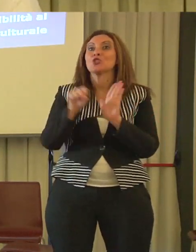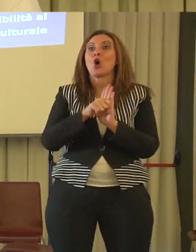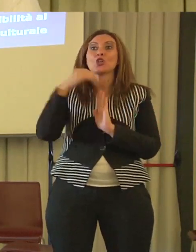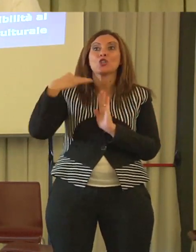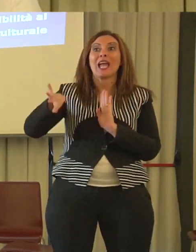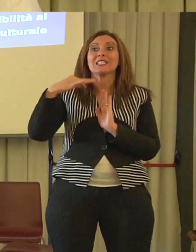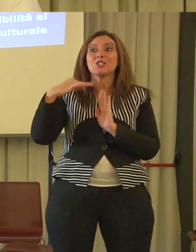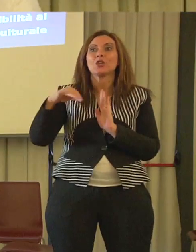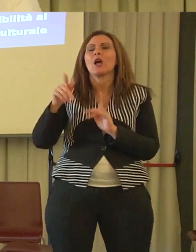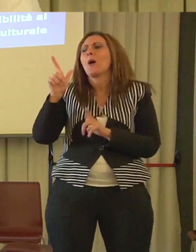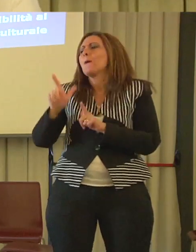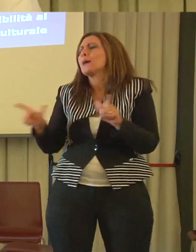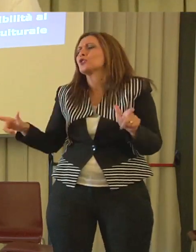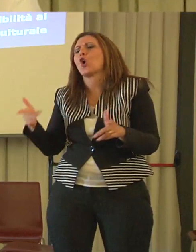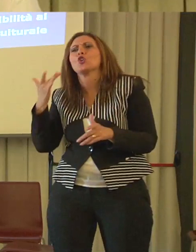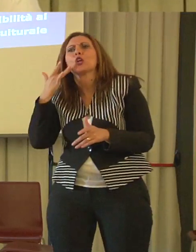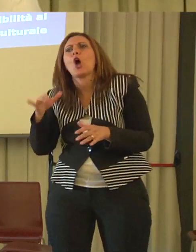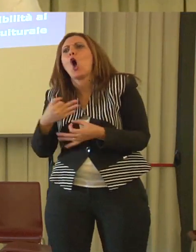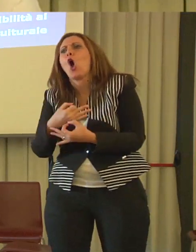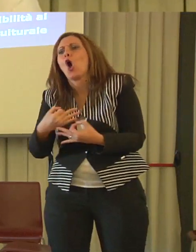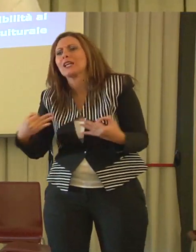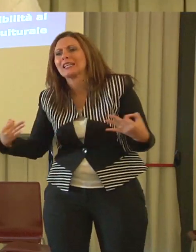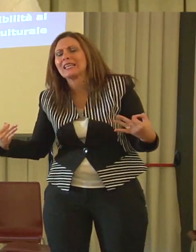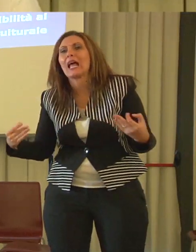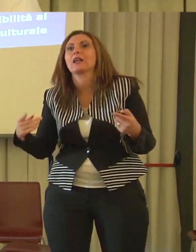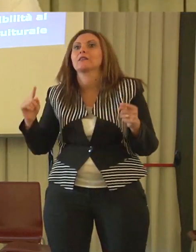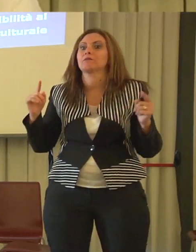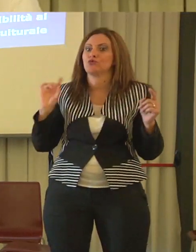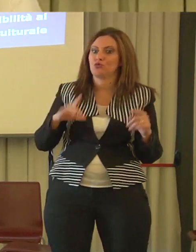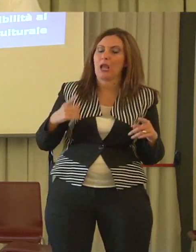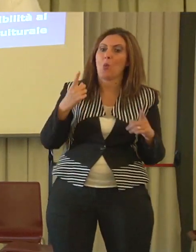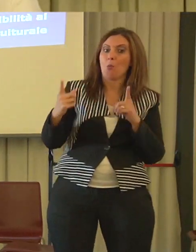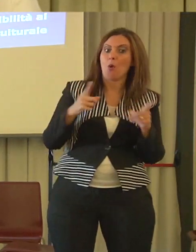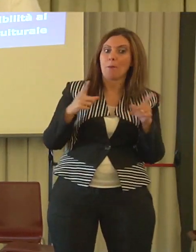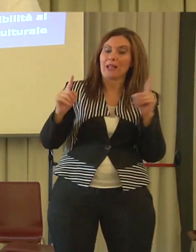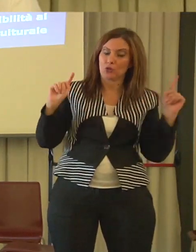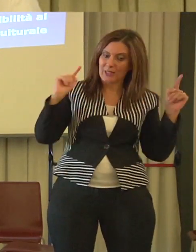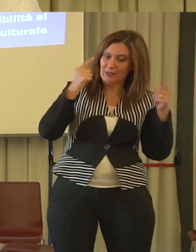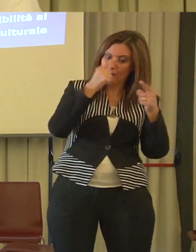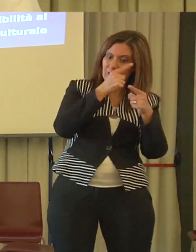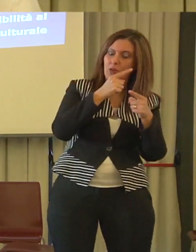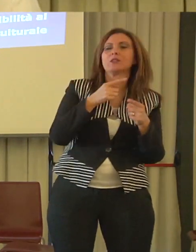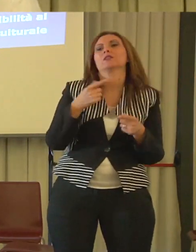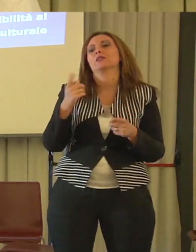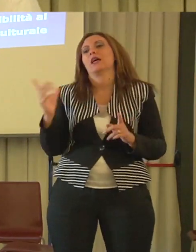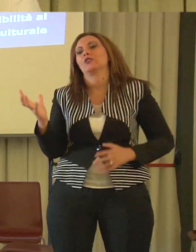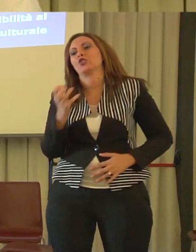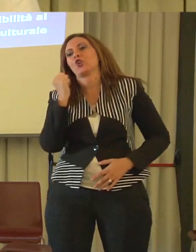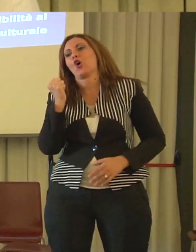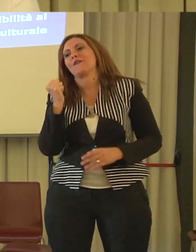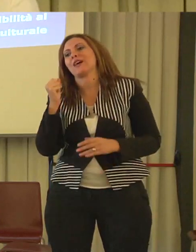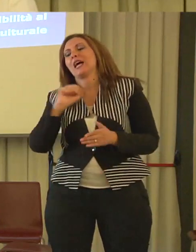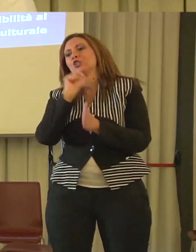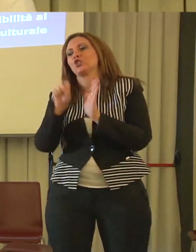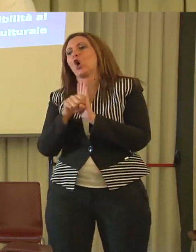persone ordinarie che dopo un momento di difficoltà hanno ripreso una nuova storia, una nuova rinascita, come